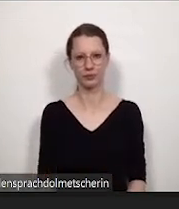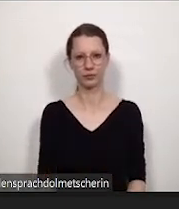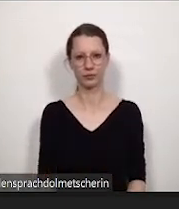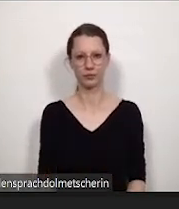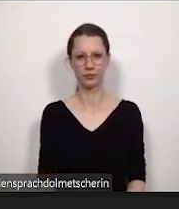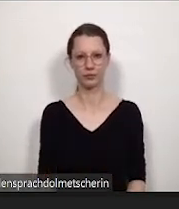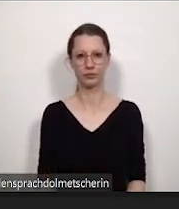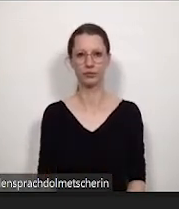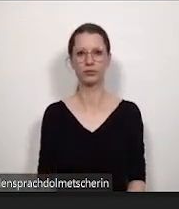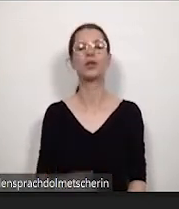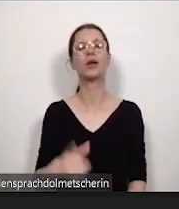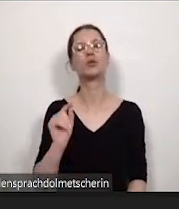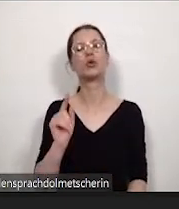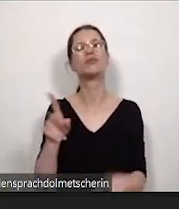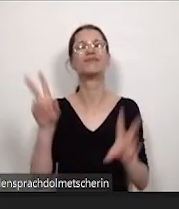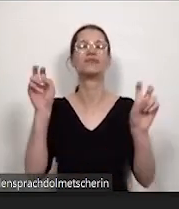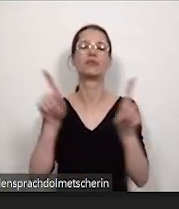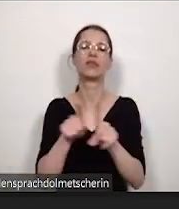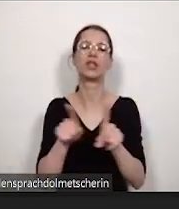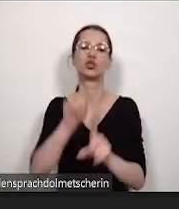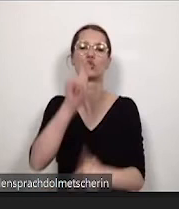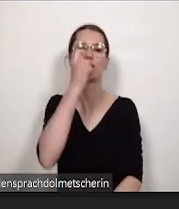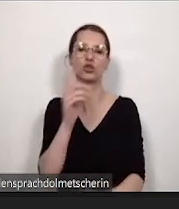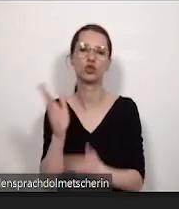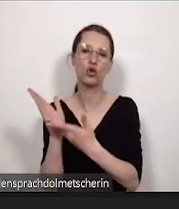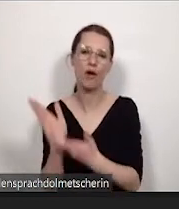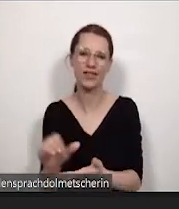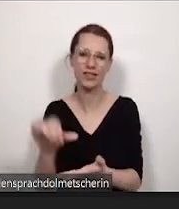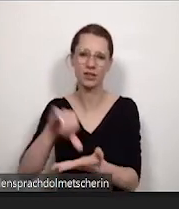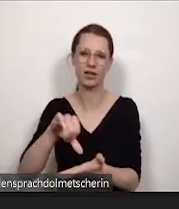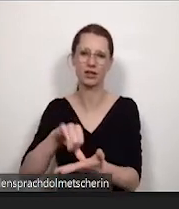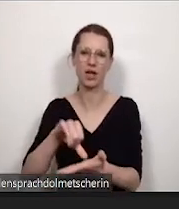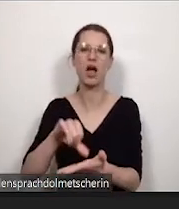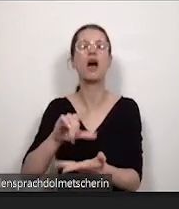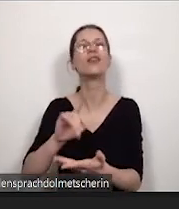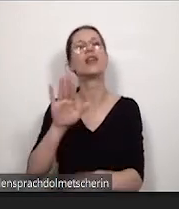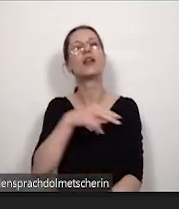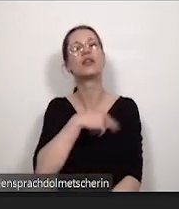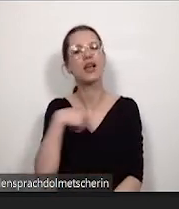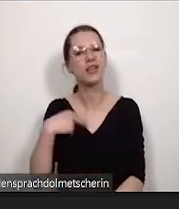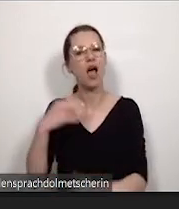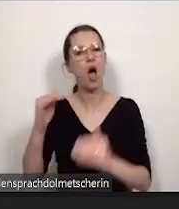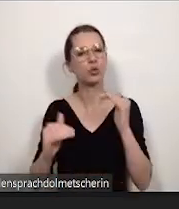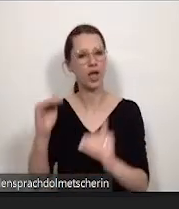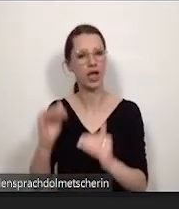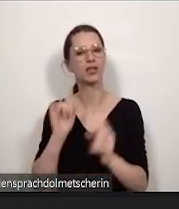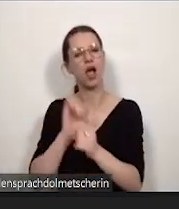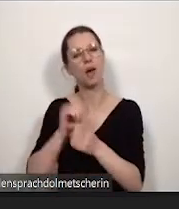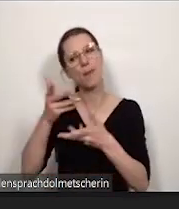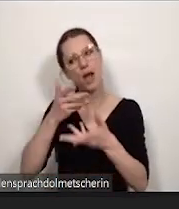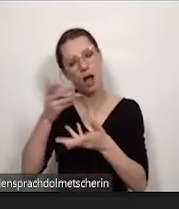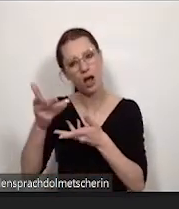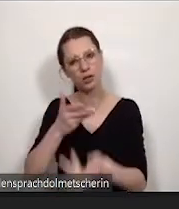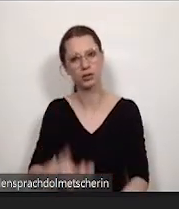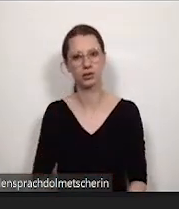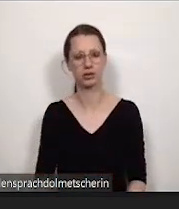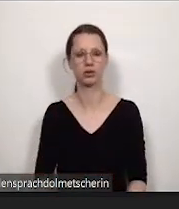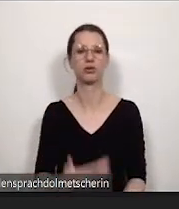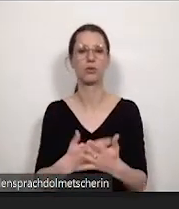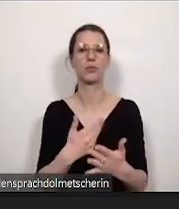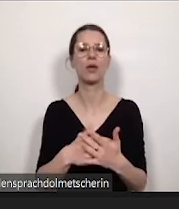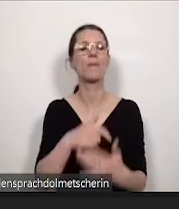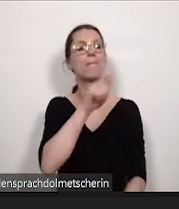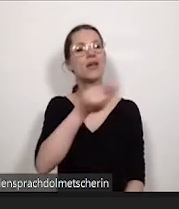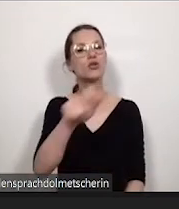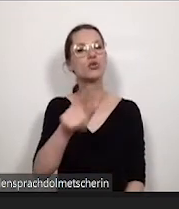Studierenden-Service-Center zum Beispiel oder auch zu Nachteilsausgleichen beraten, Personen quasi anbieten, die